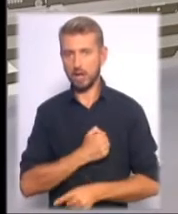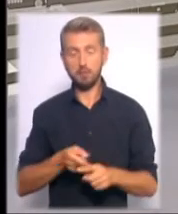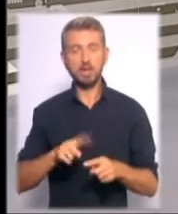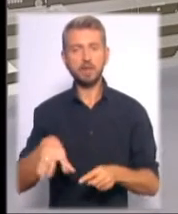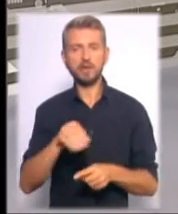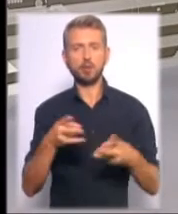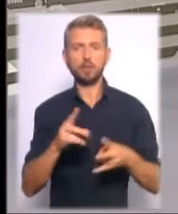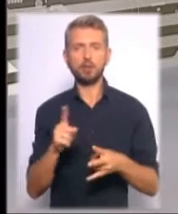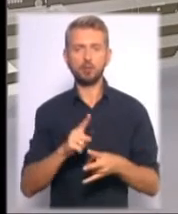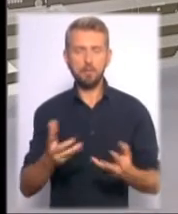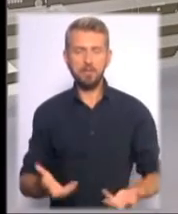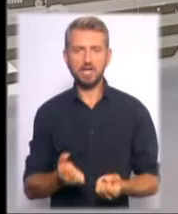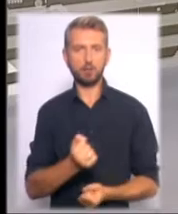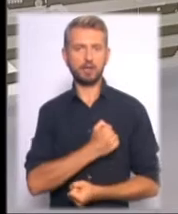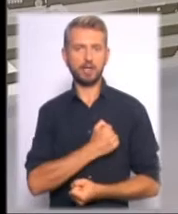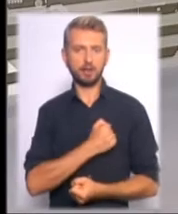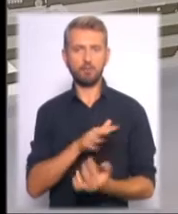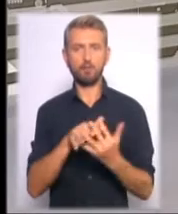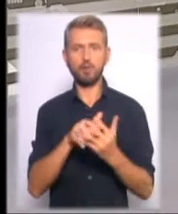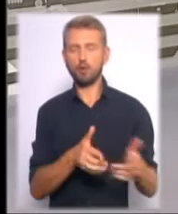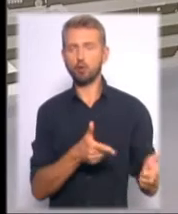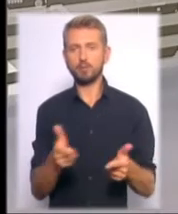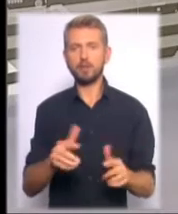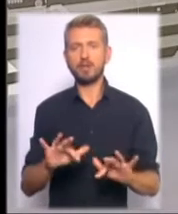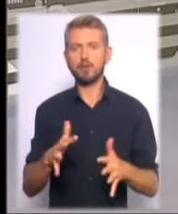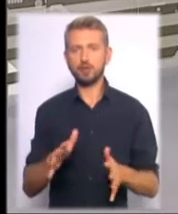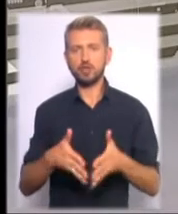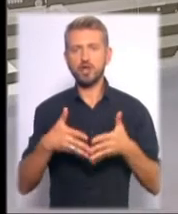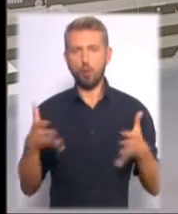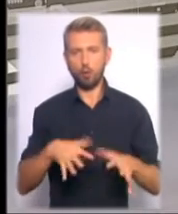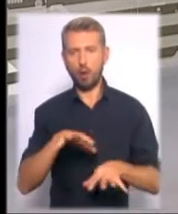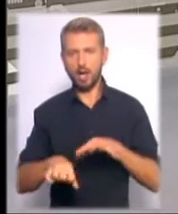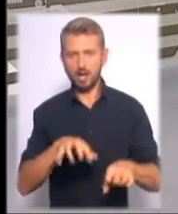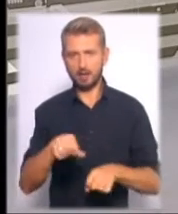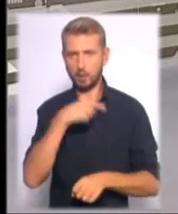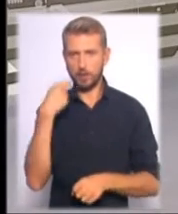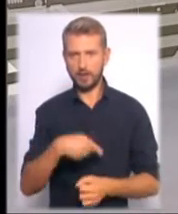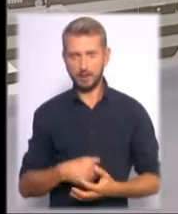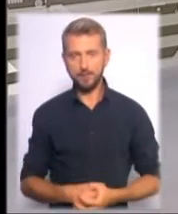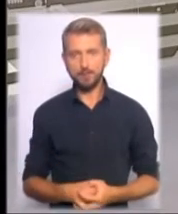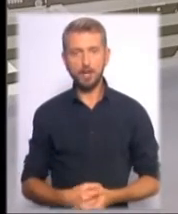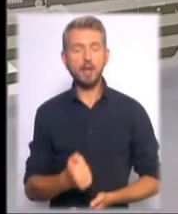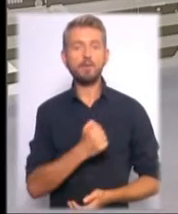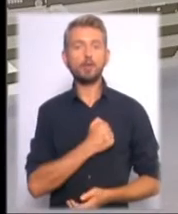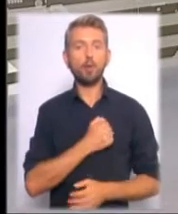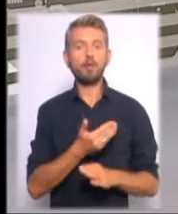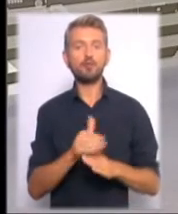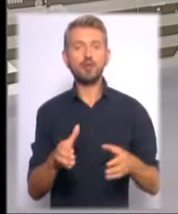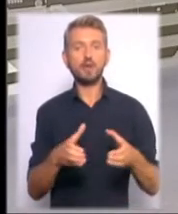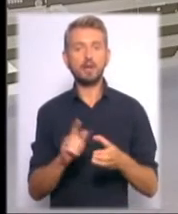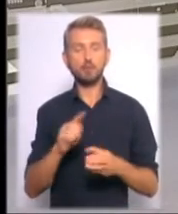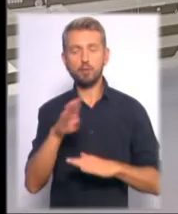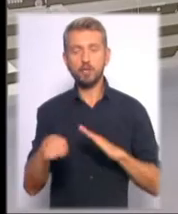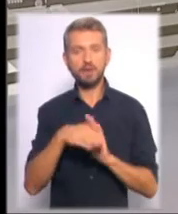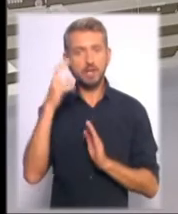аби підтримувати військовиків у бойовій готовності на випадок широкої агресії Росії. Військовим частинам, що підшефні